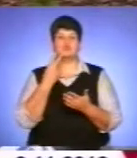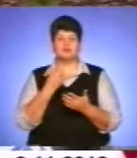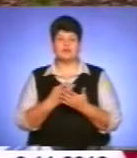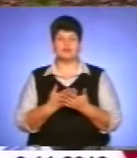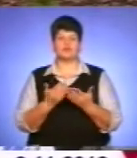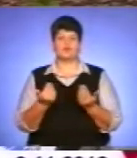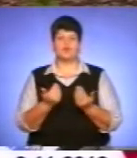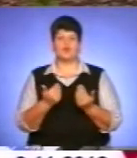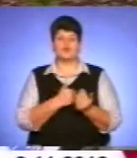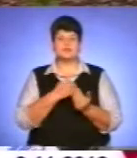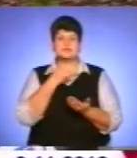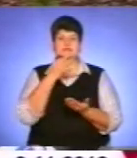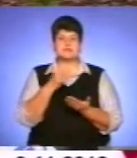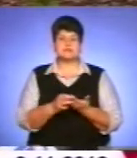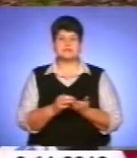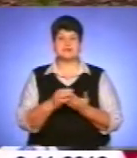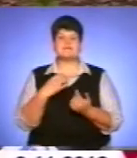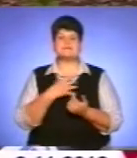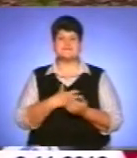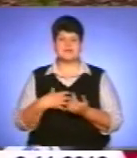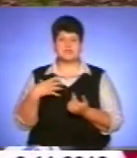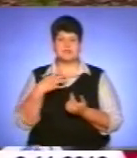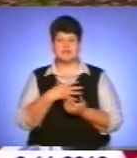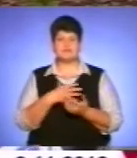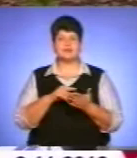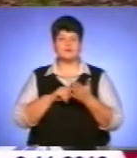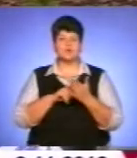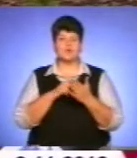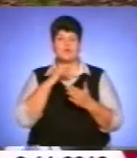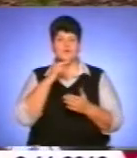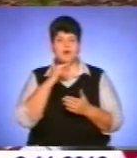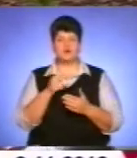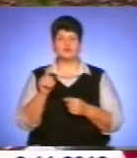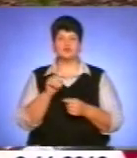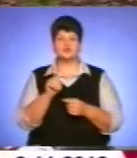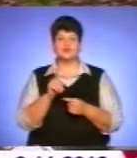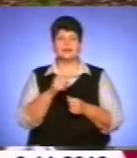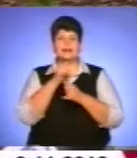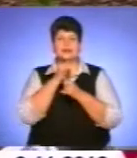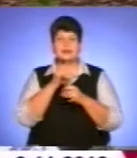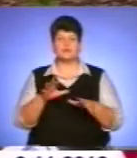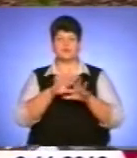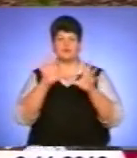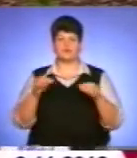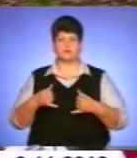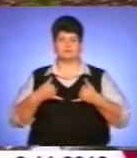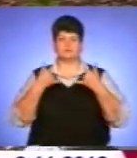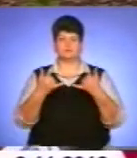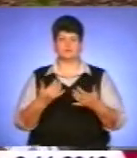хочеться сказати важливим і акцентувати увагу, що ми не можемо всім догодити.